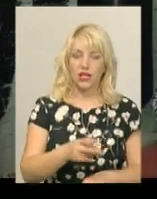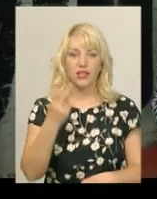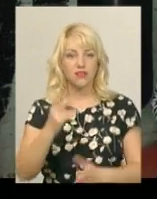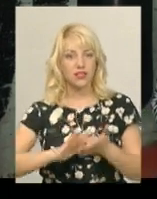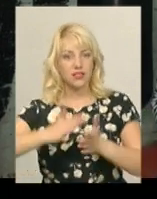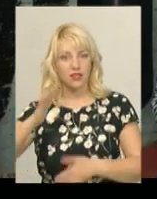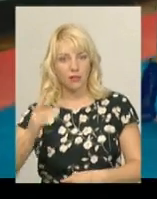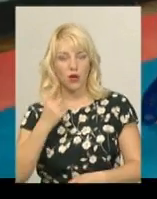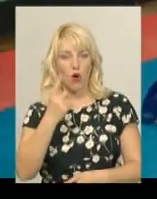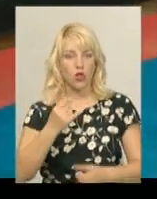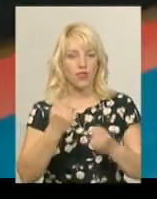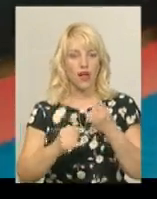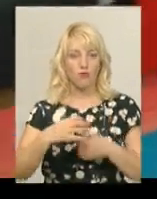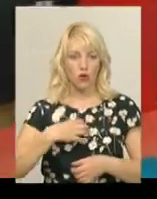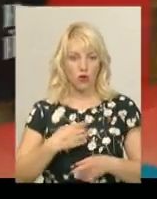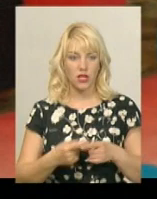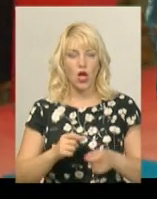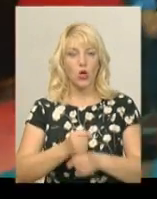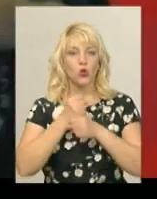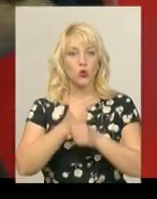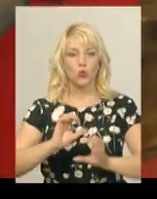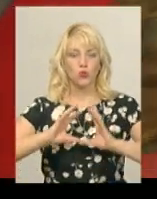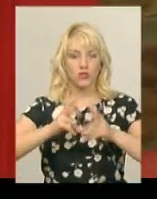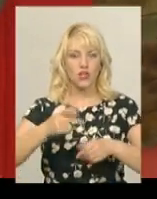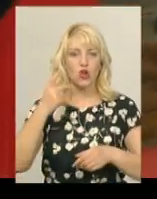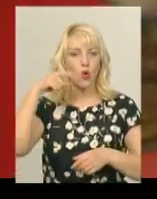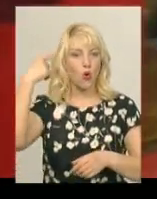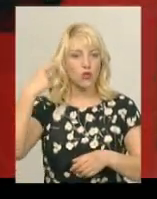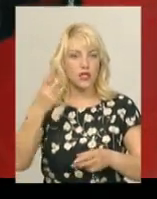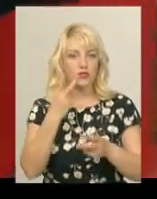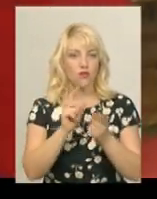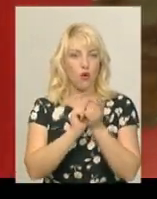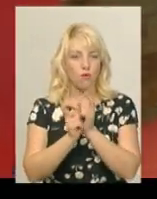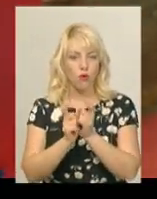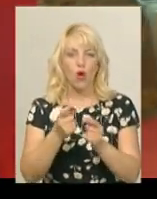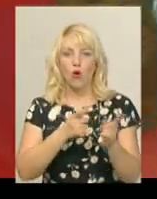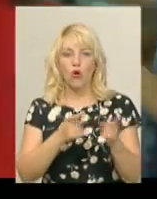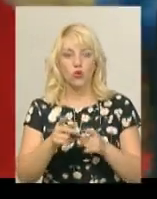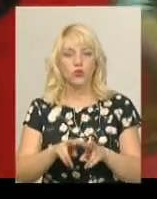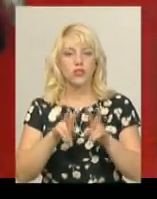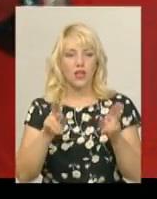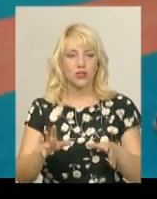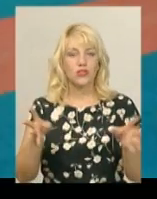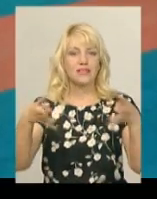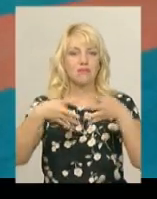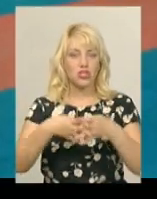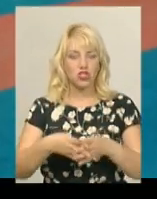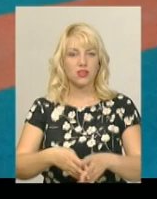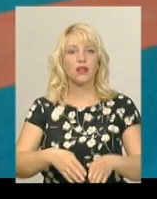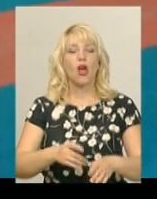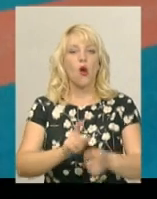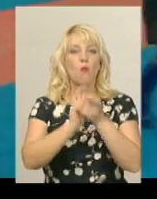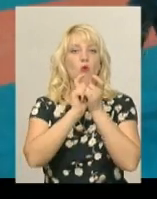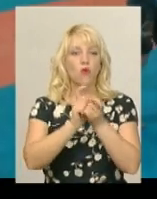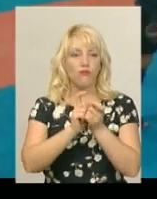одна бронзова. До Кубку світу з козацького двобої в Одесі спортсмени готуються так, як до змагань з змішаних бойових мистецтв, розповів